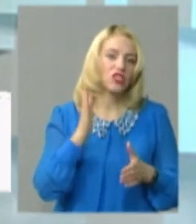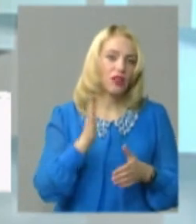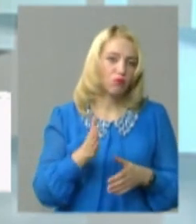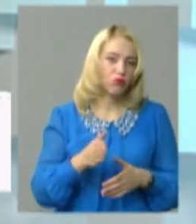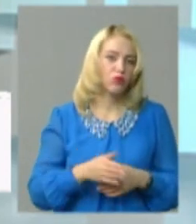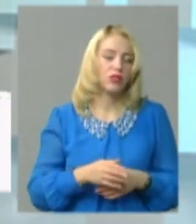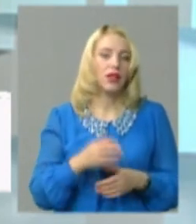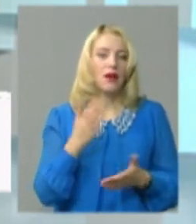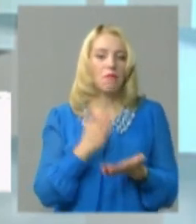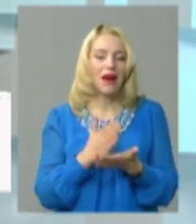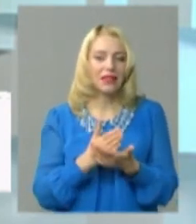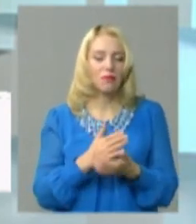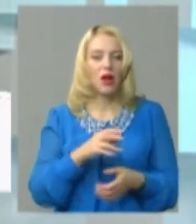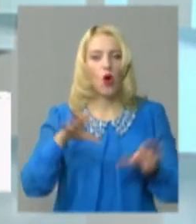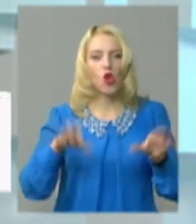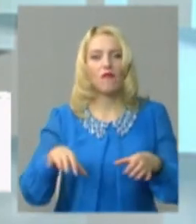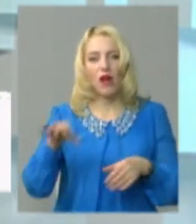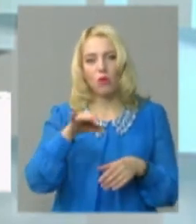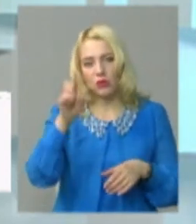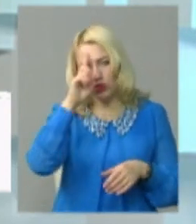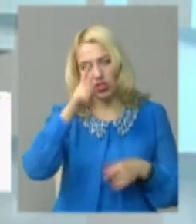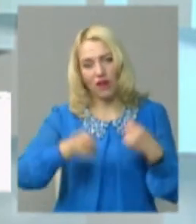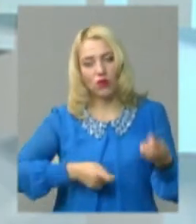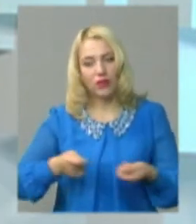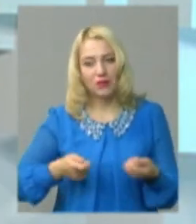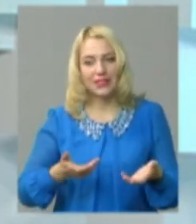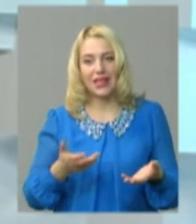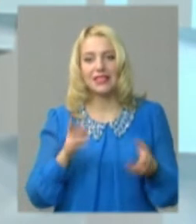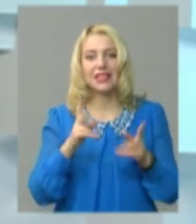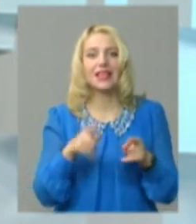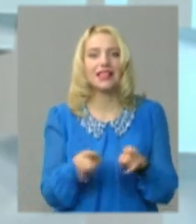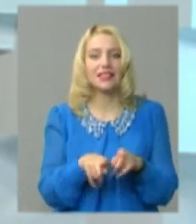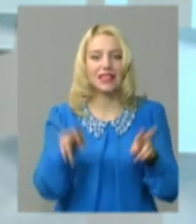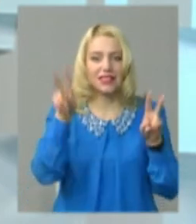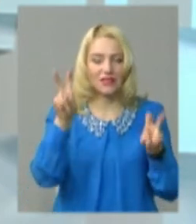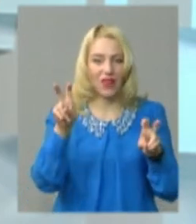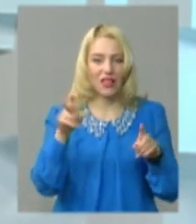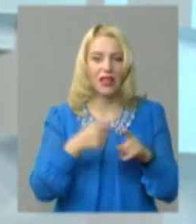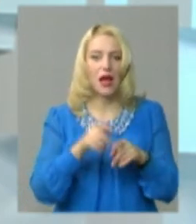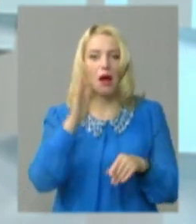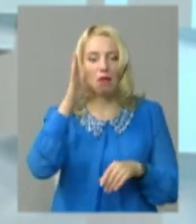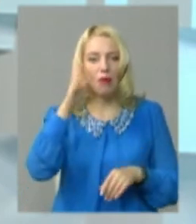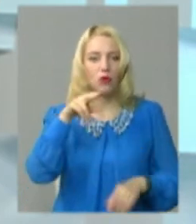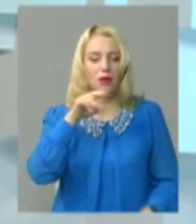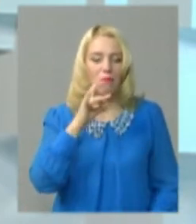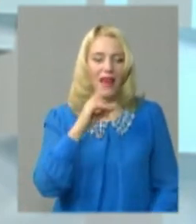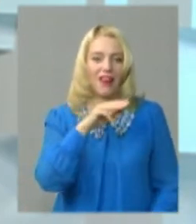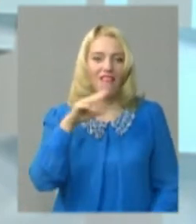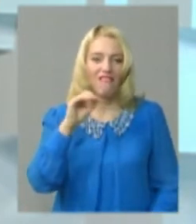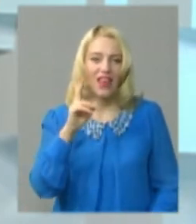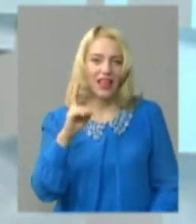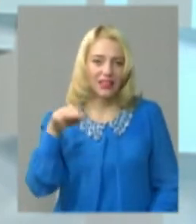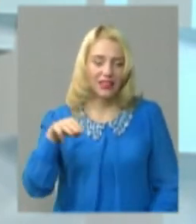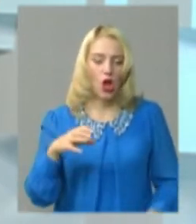буде матиме голова обласної державної адміністрації, як так звані майбутні перфекти або голови